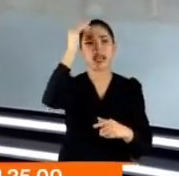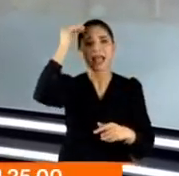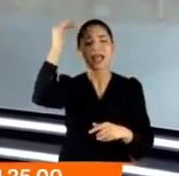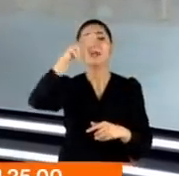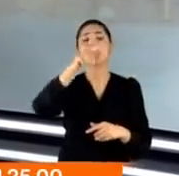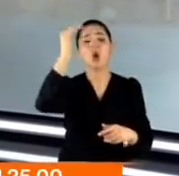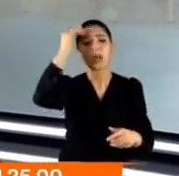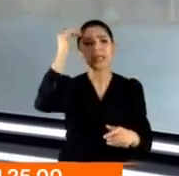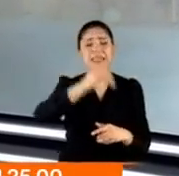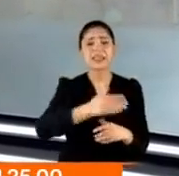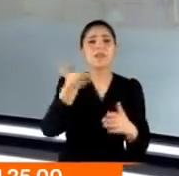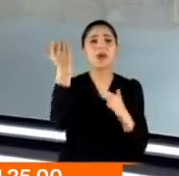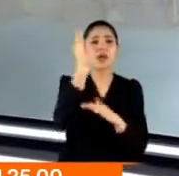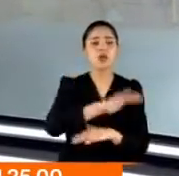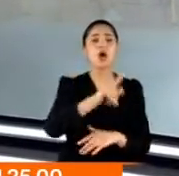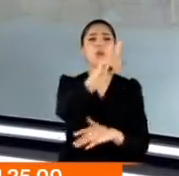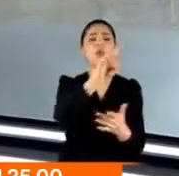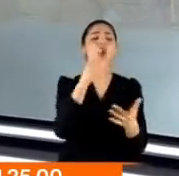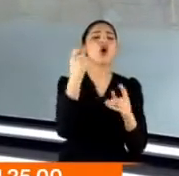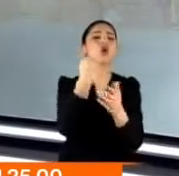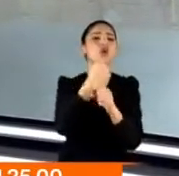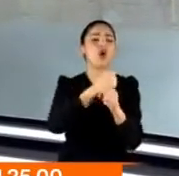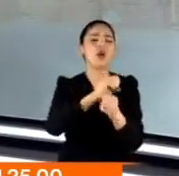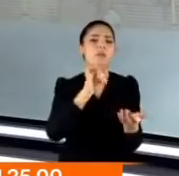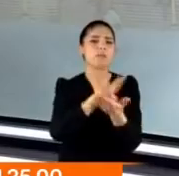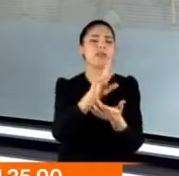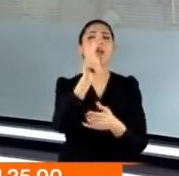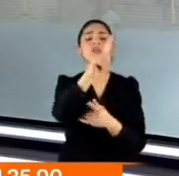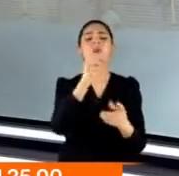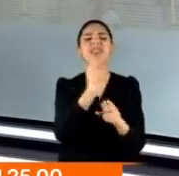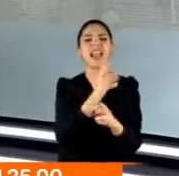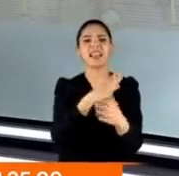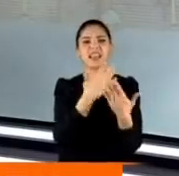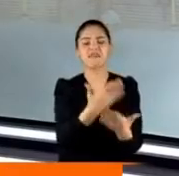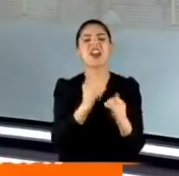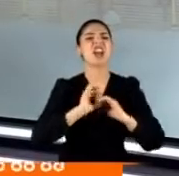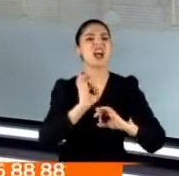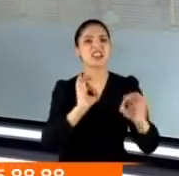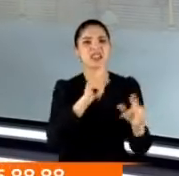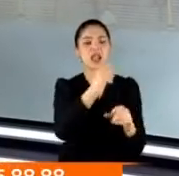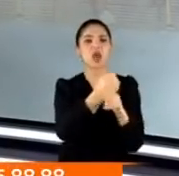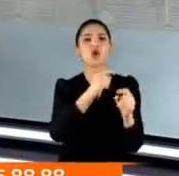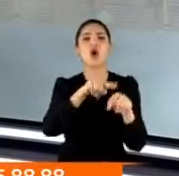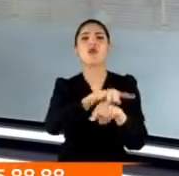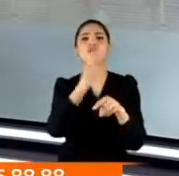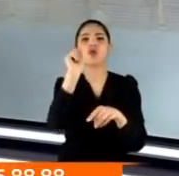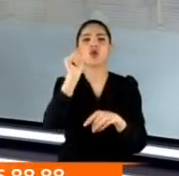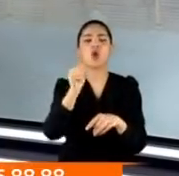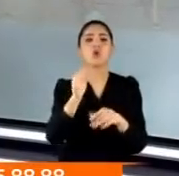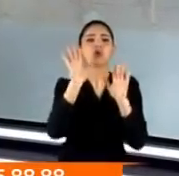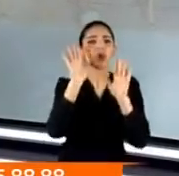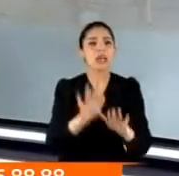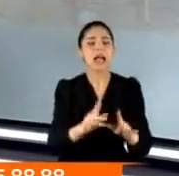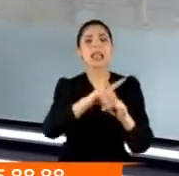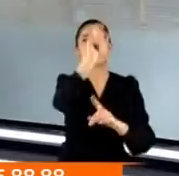Başkanı bir kez daha azledilme, görevden alınma tehlikesiyle karşı karşıya. Yani diken üstünde. Görev süresinin son 9 gününde hem